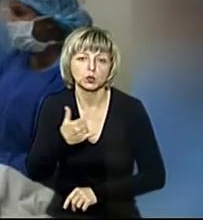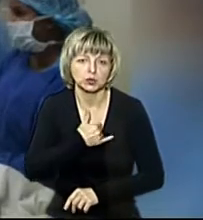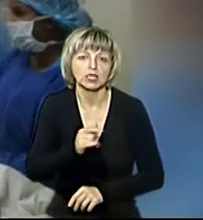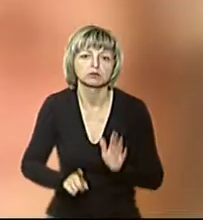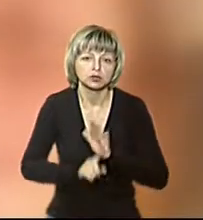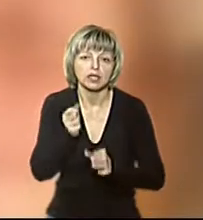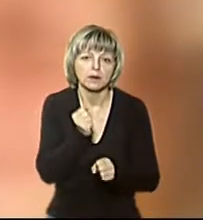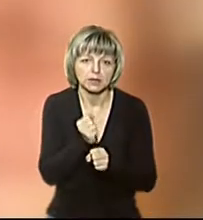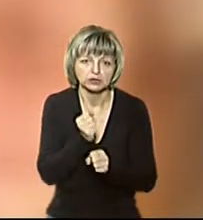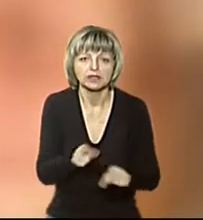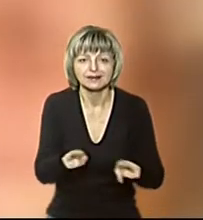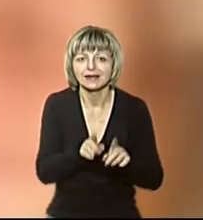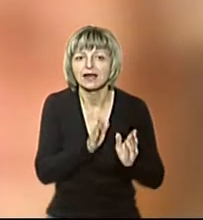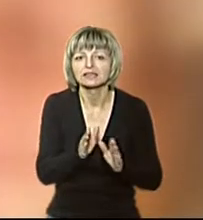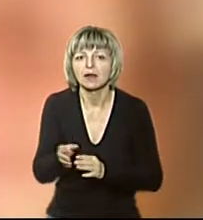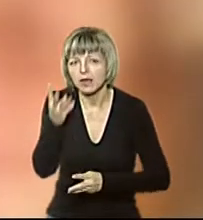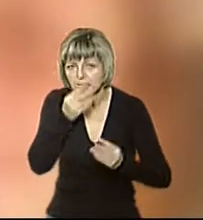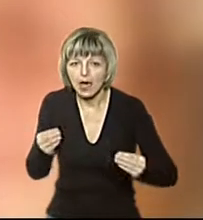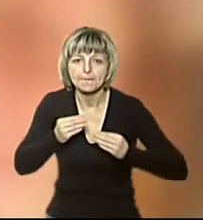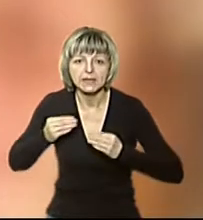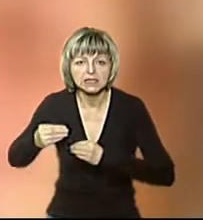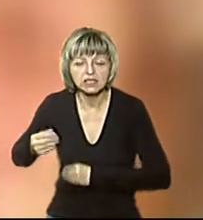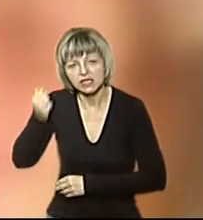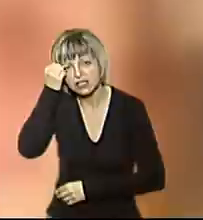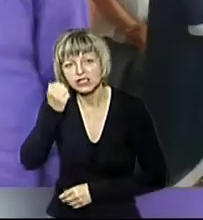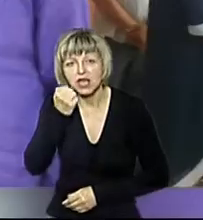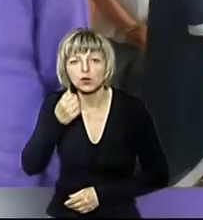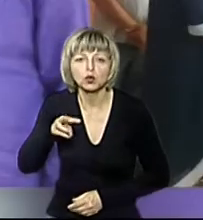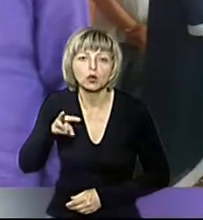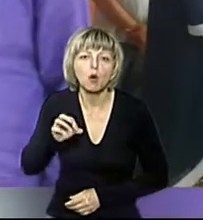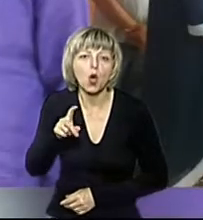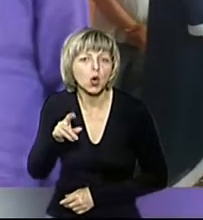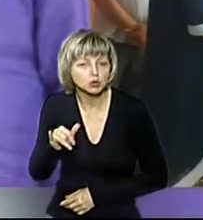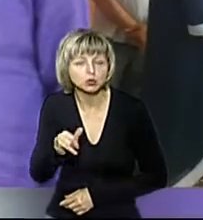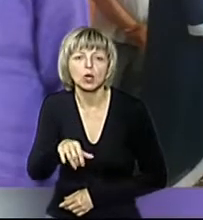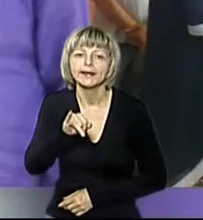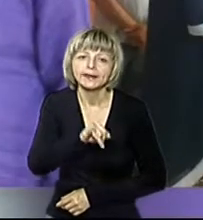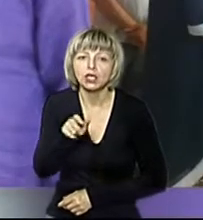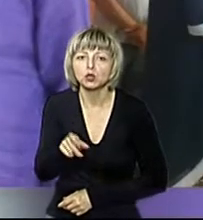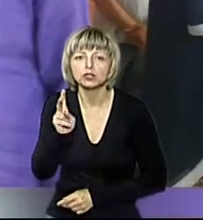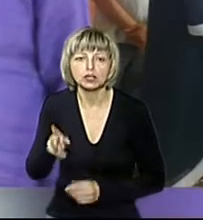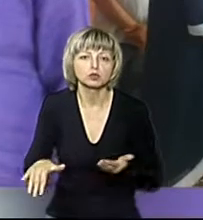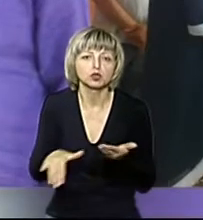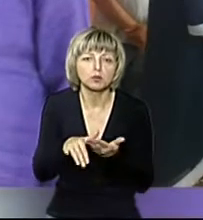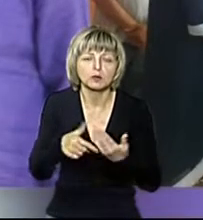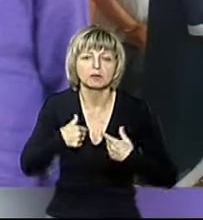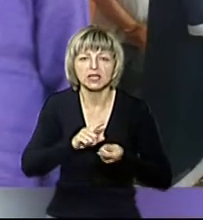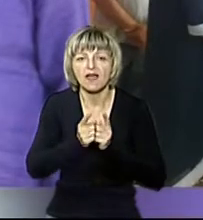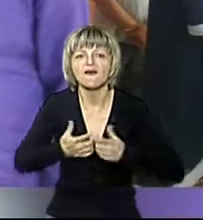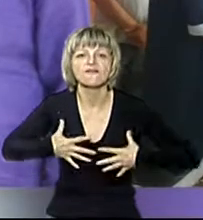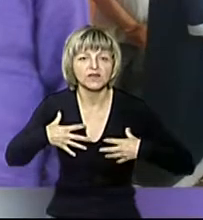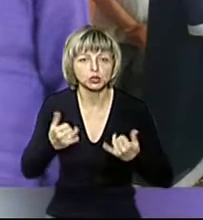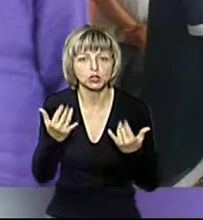така система, як трансплантація. Я дуже дякую МОЗу, дуже дякую людям, які пожертвували, допомогли мені виду жити. На